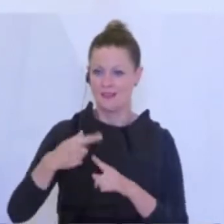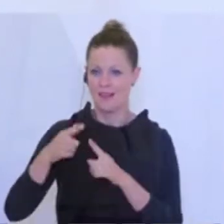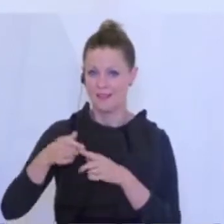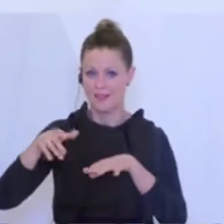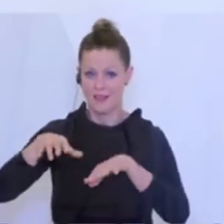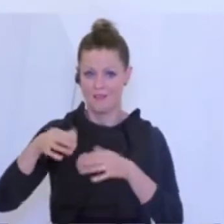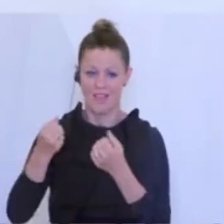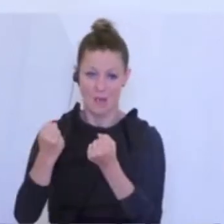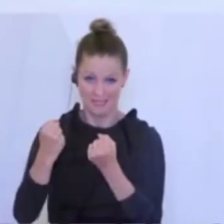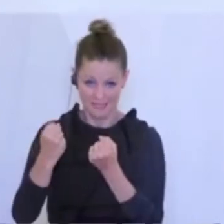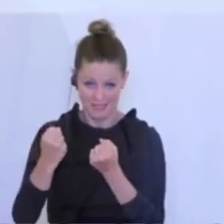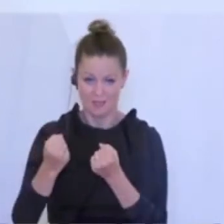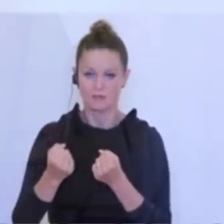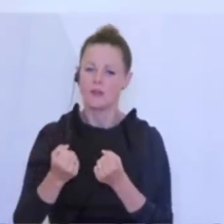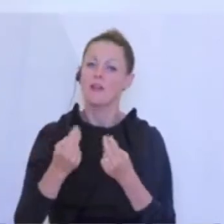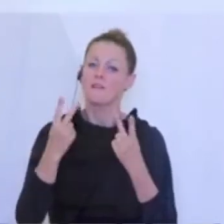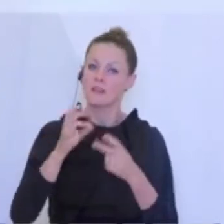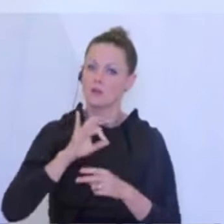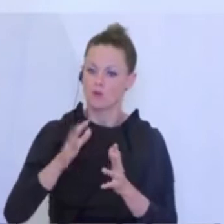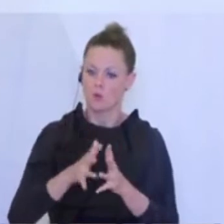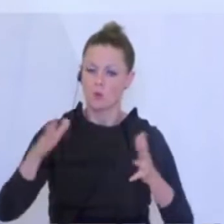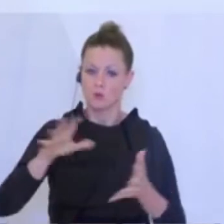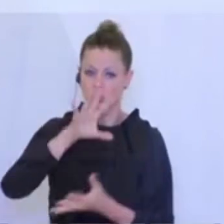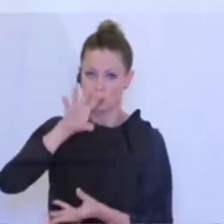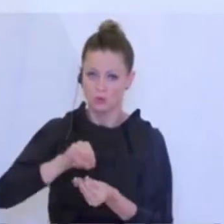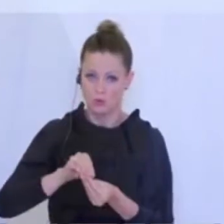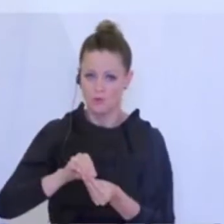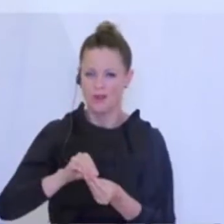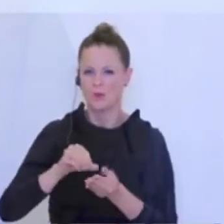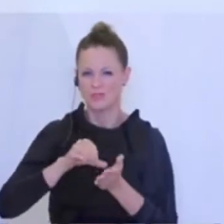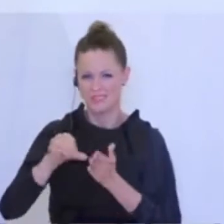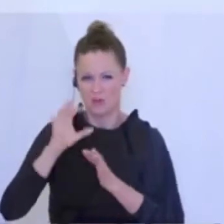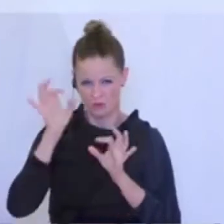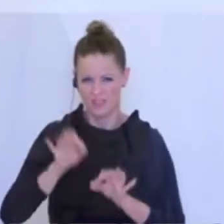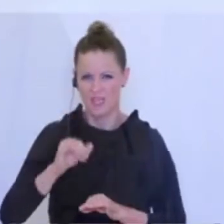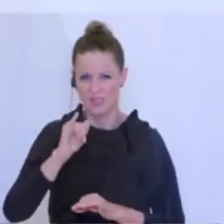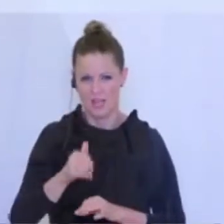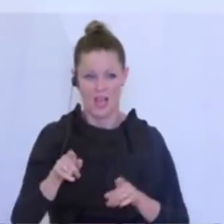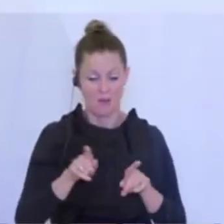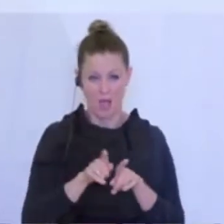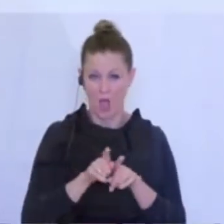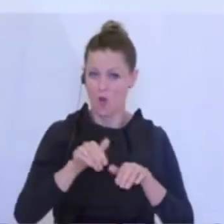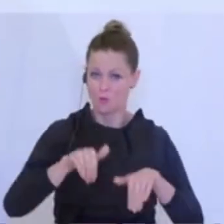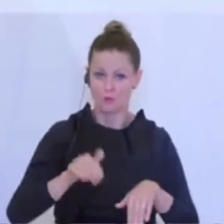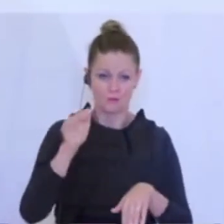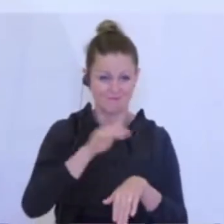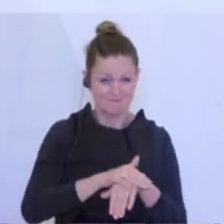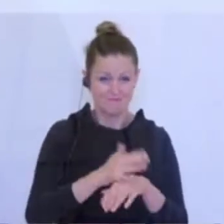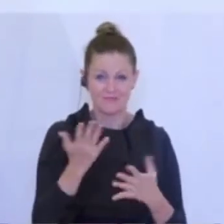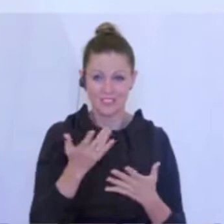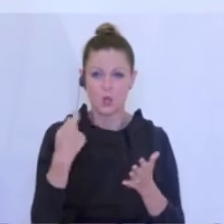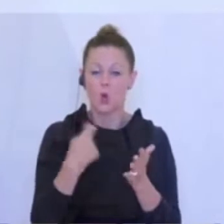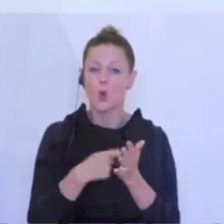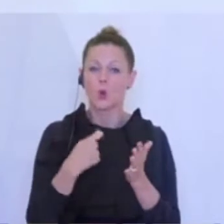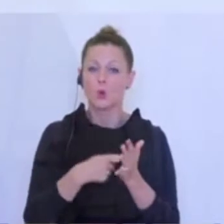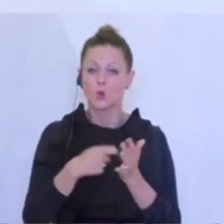auch wichtig, vor allem für größere Summen und Liquiditätsfragen. Aber jetzt geht es schon darum zu erkennen, dass auch Kosten übernommen werden, die